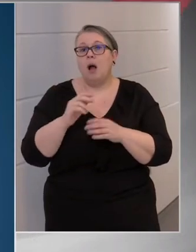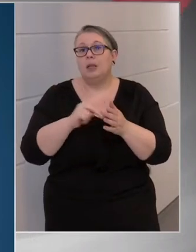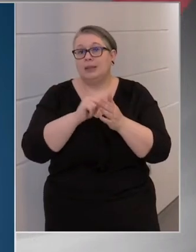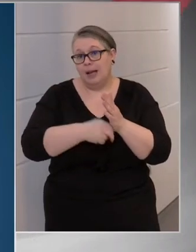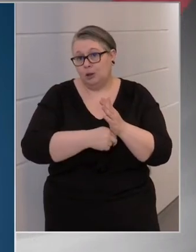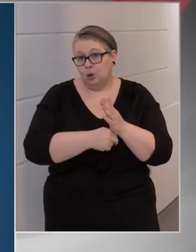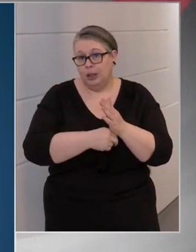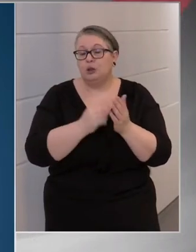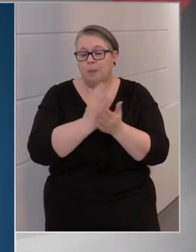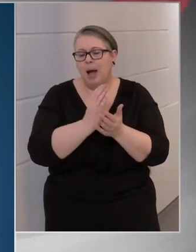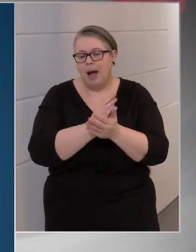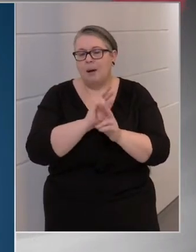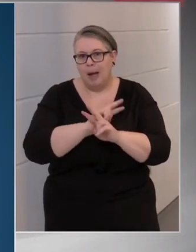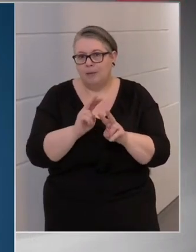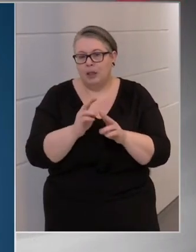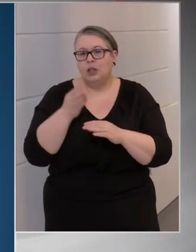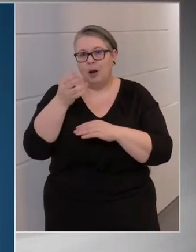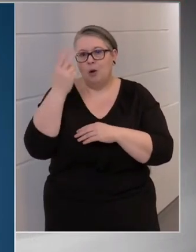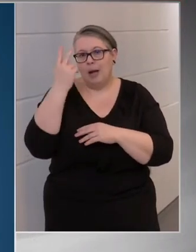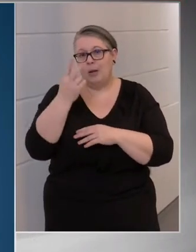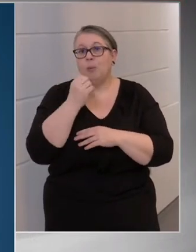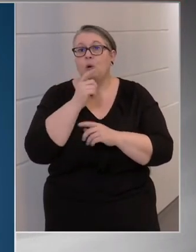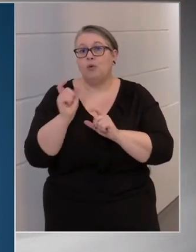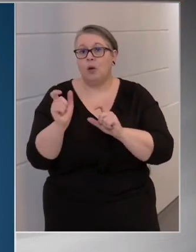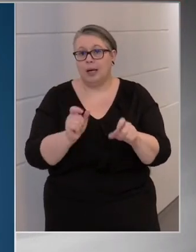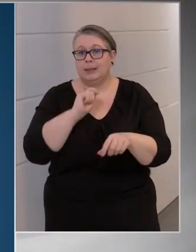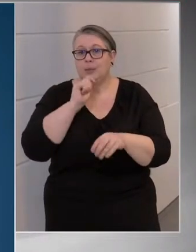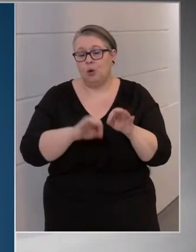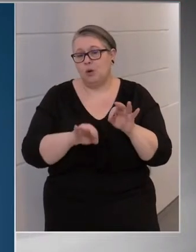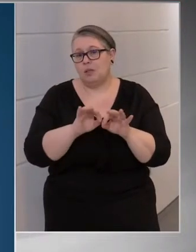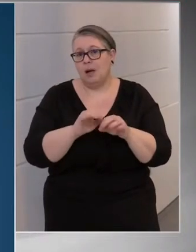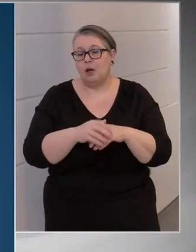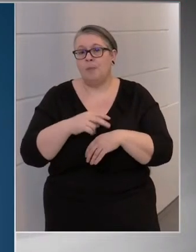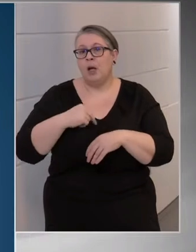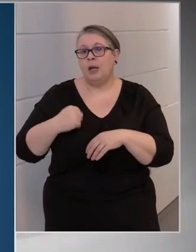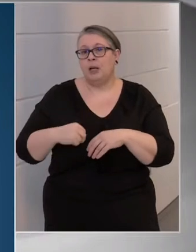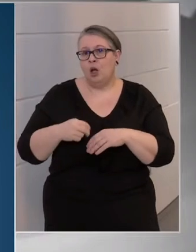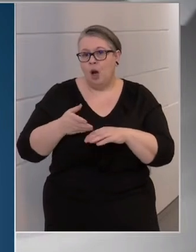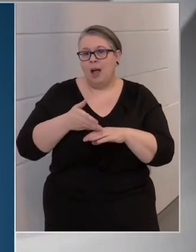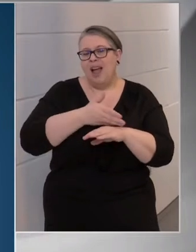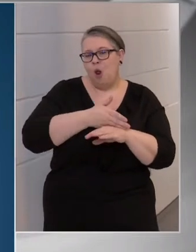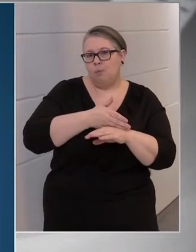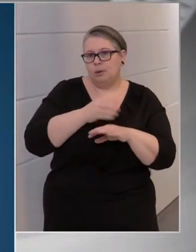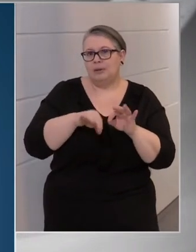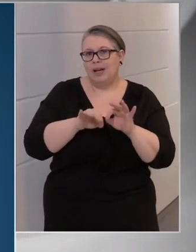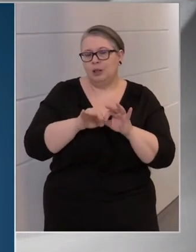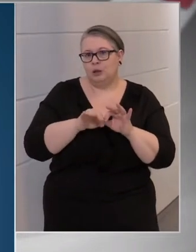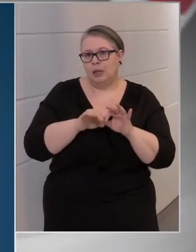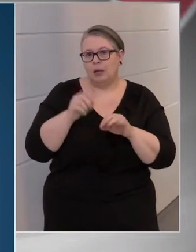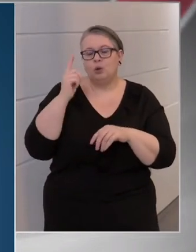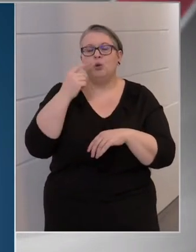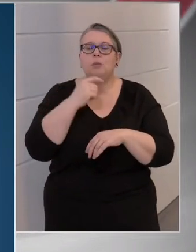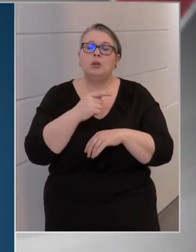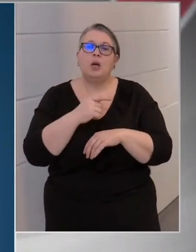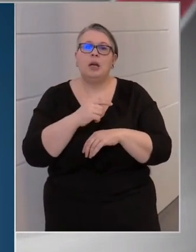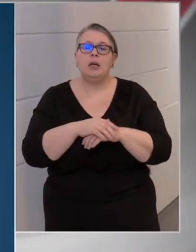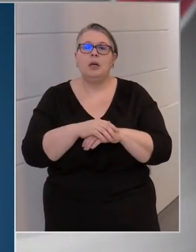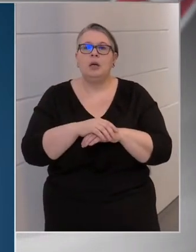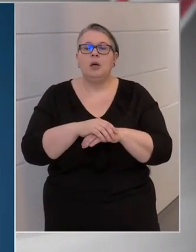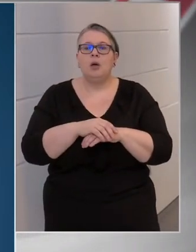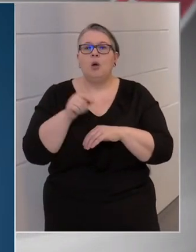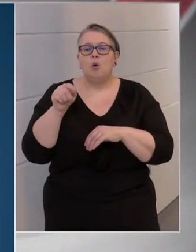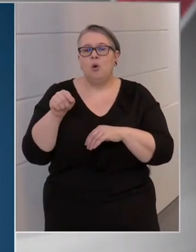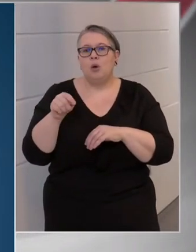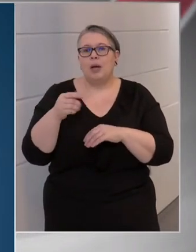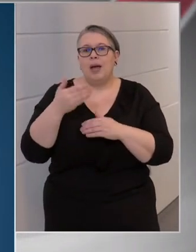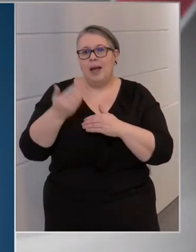és látjuk előre, hogy mikor érkeznek ezek a vakcinák. A kínaiak előbb teljesítenek, azt tudjuk mondani, hogy ők